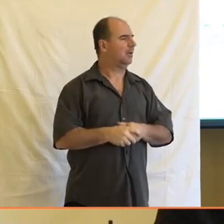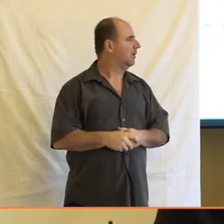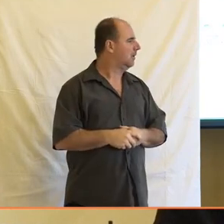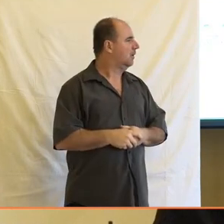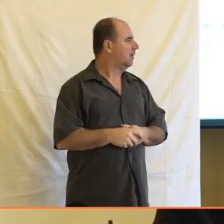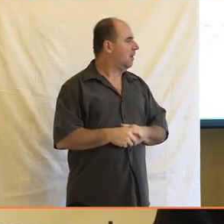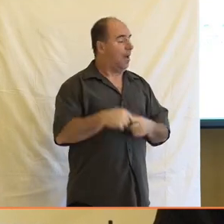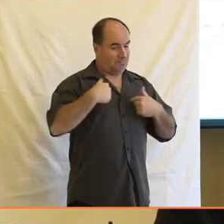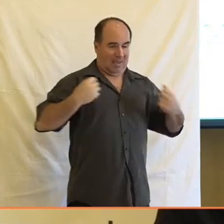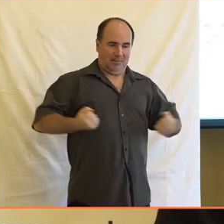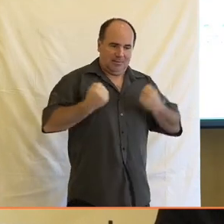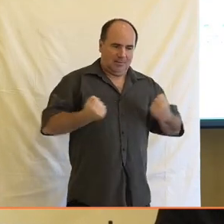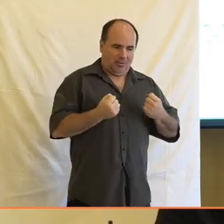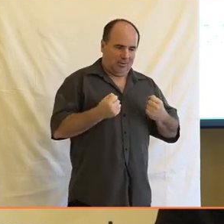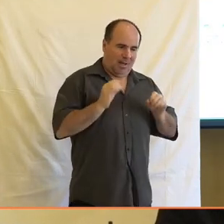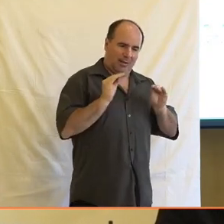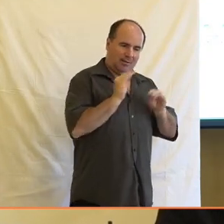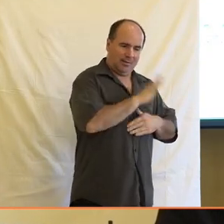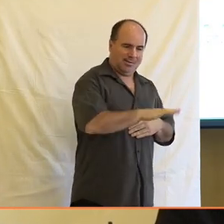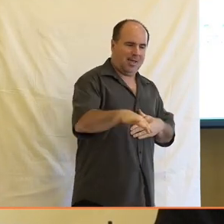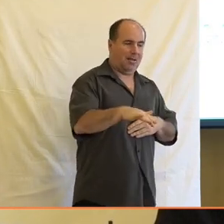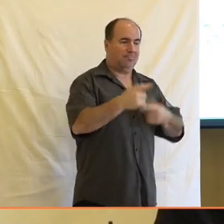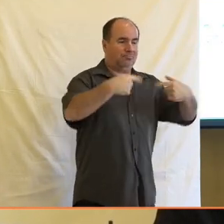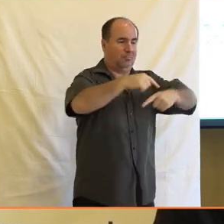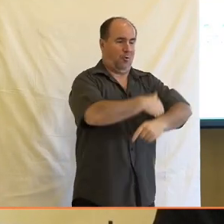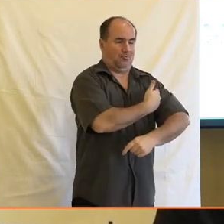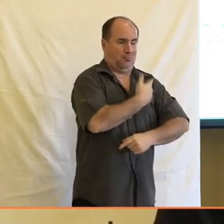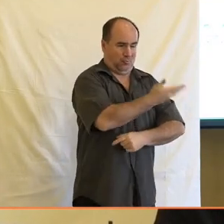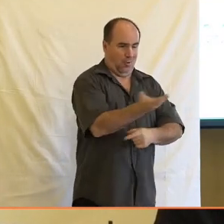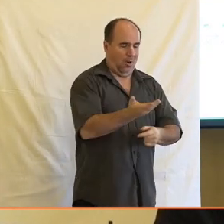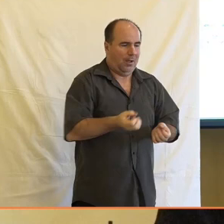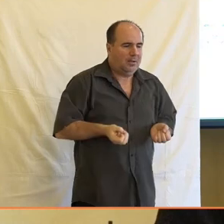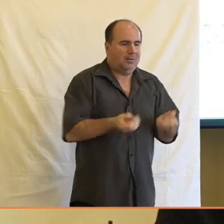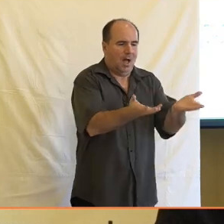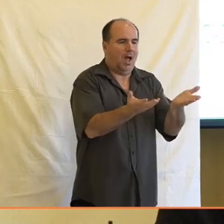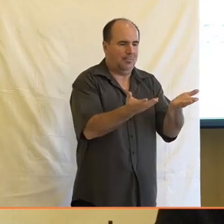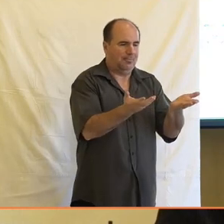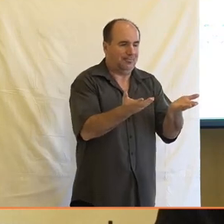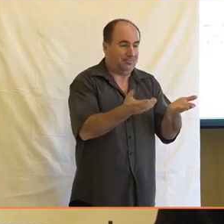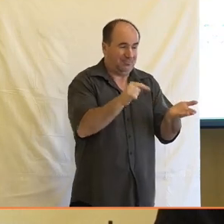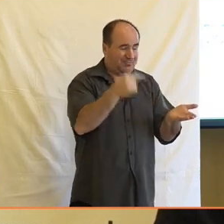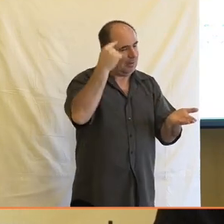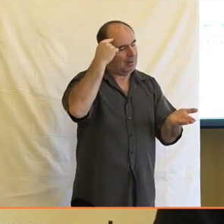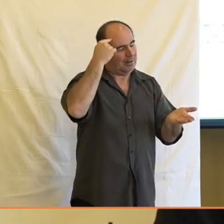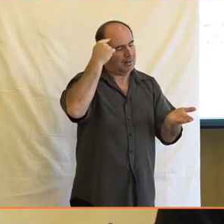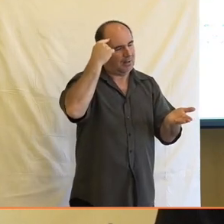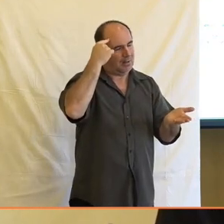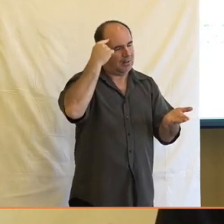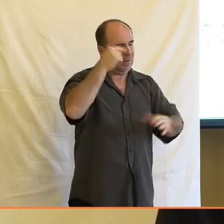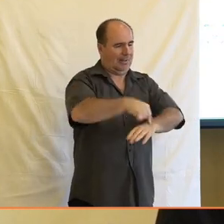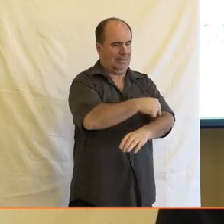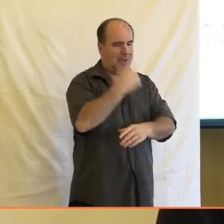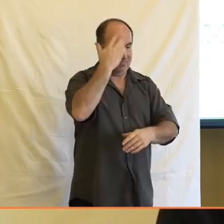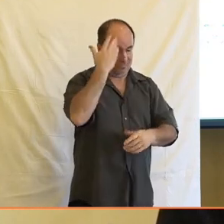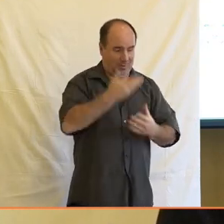my se budeme snažit, aby do těch škol bylo výrazně více dostáváno, protože to funguje mimo jiné v